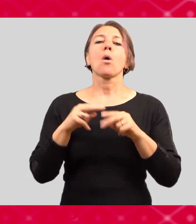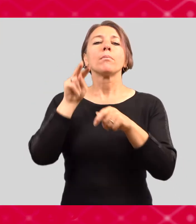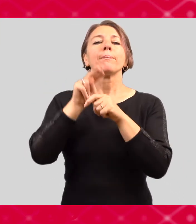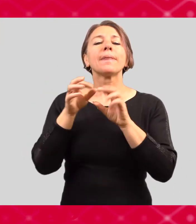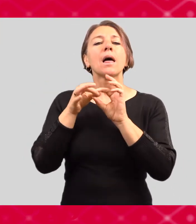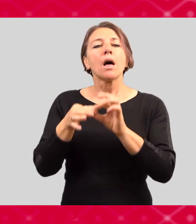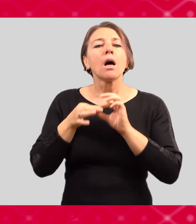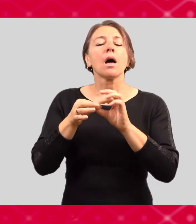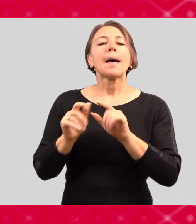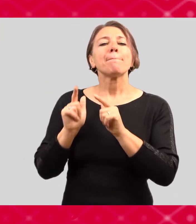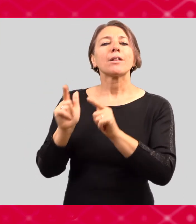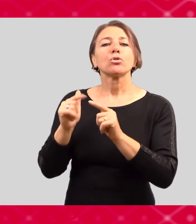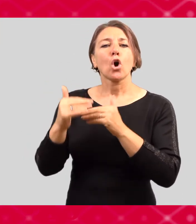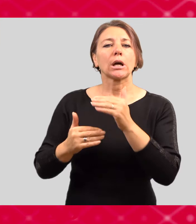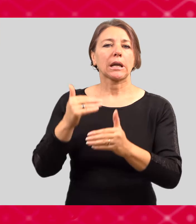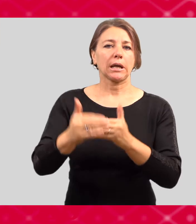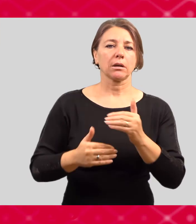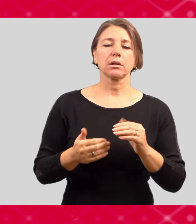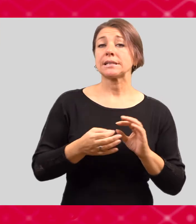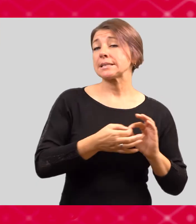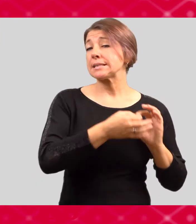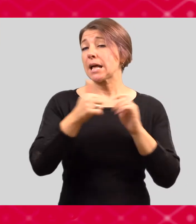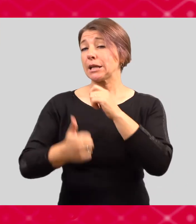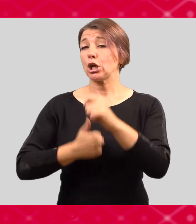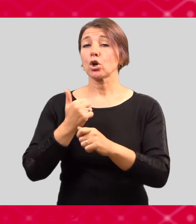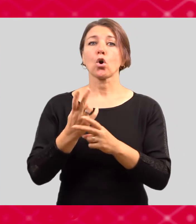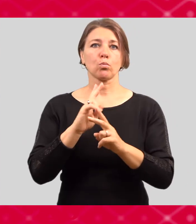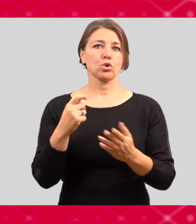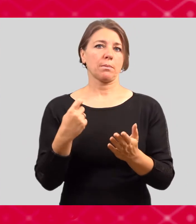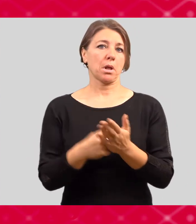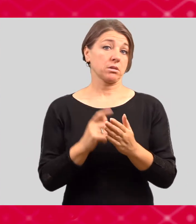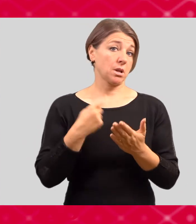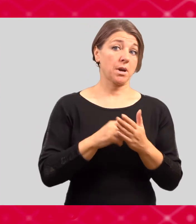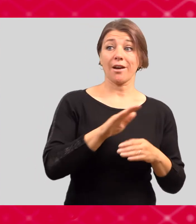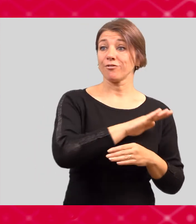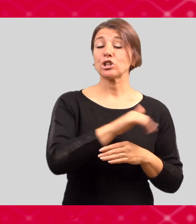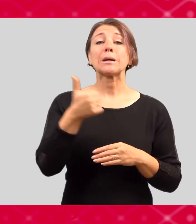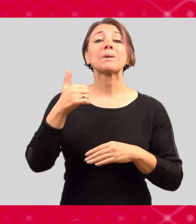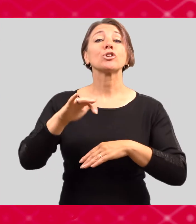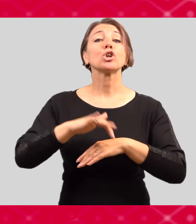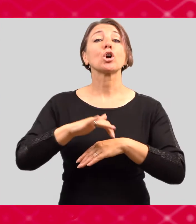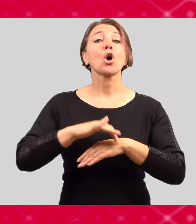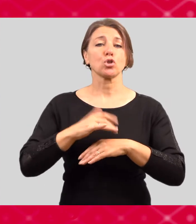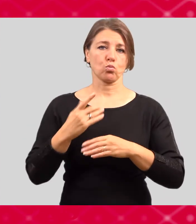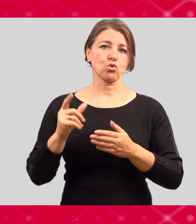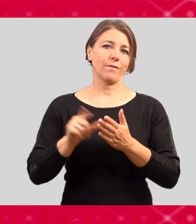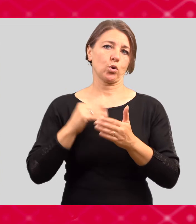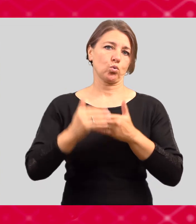následující rok nebo po celý tedy první akademický rok studia, tedy je určen pro všechny prváky.